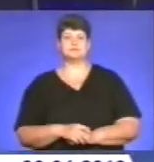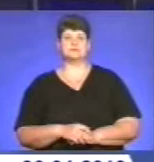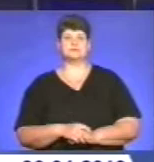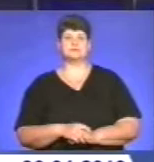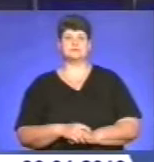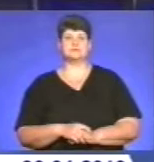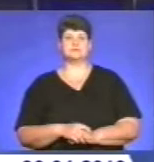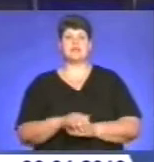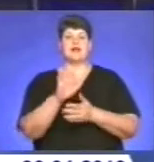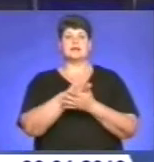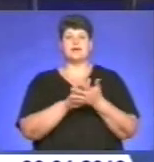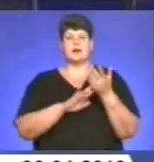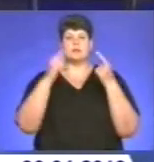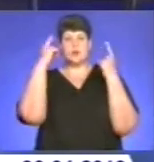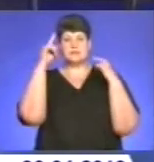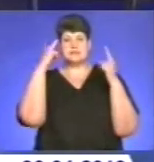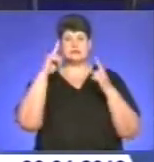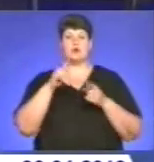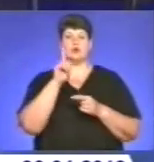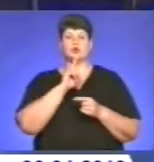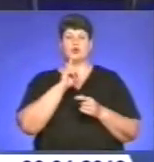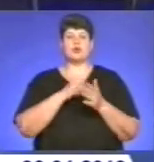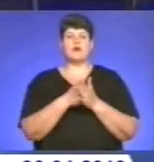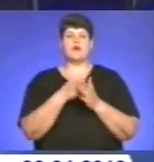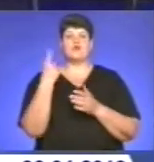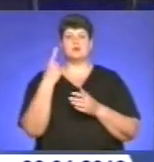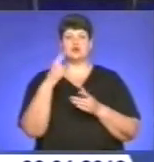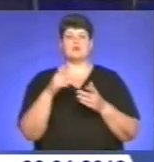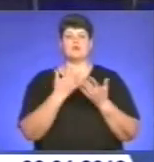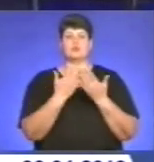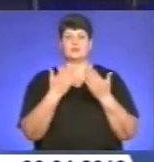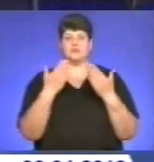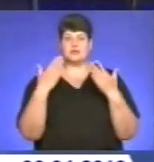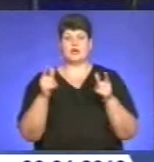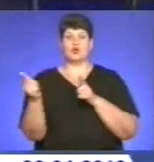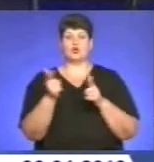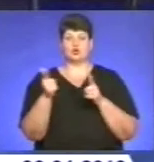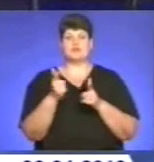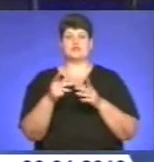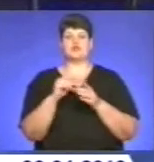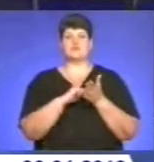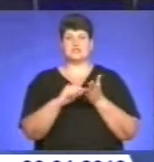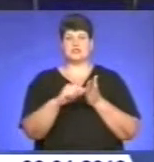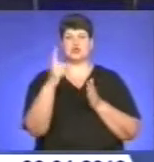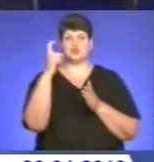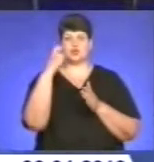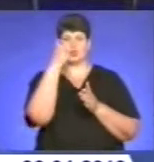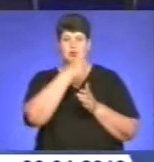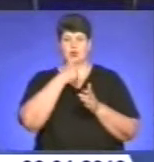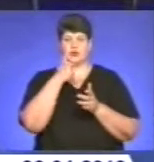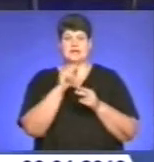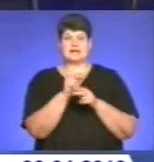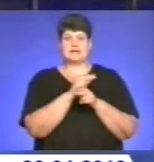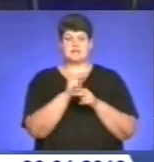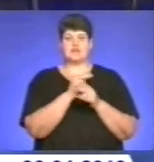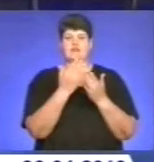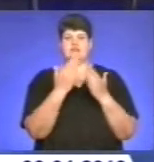А далі про мистецтво. Доки в обласному краєзнавчому музеї готується до відзначення сторіччя, а саме до цієї дати реставрують